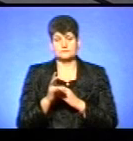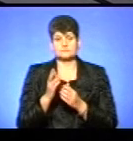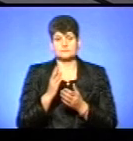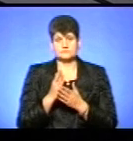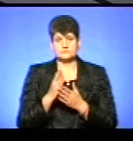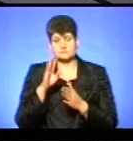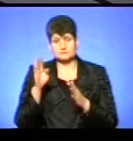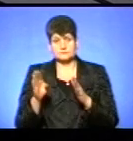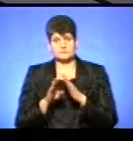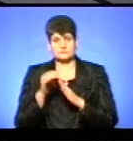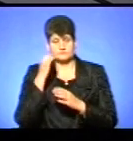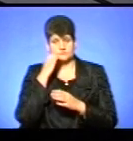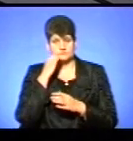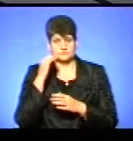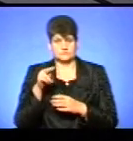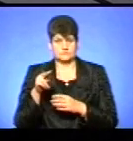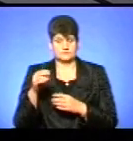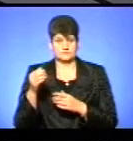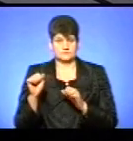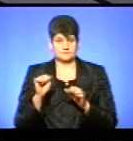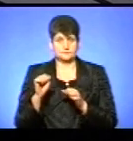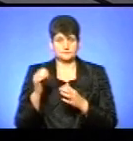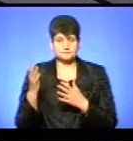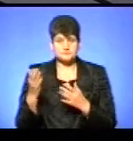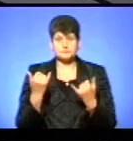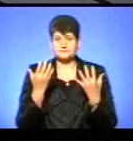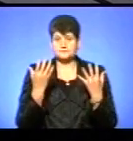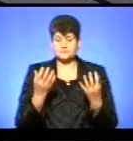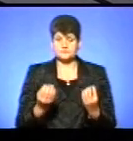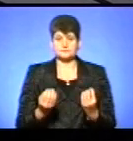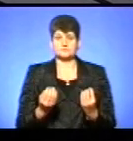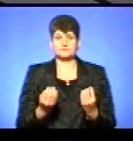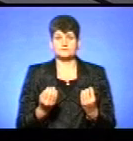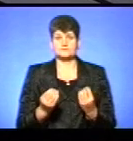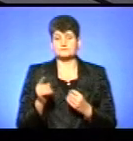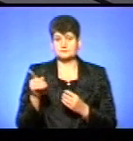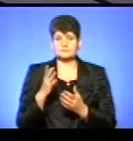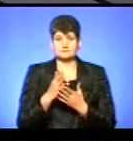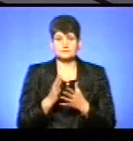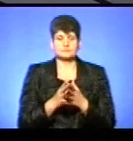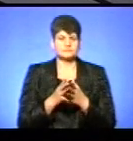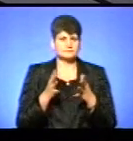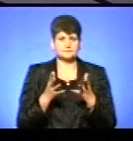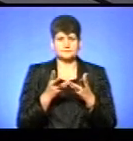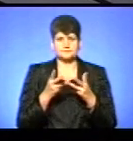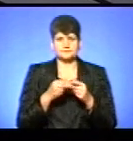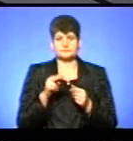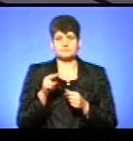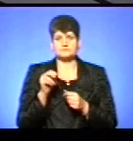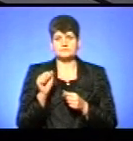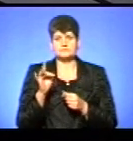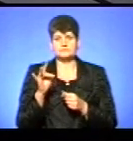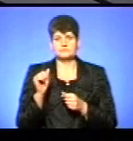підпорядкуванні Московського патріархату. А на сьогоднішній день вона має найбільшу кількість парафій.